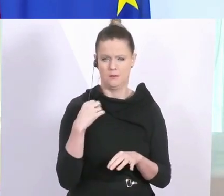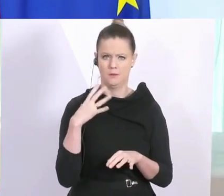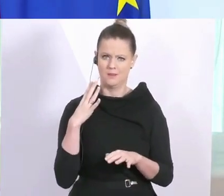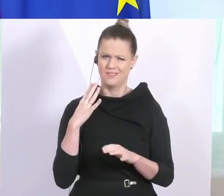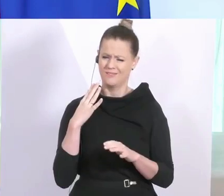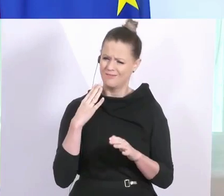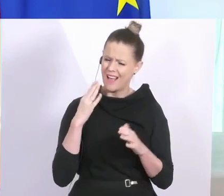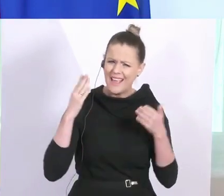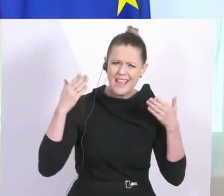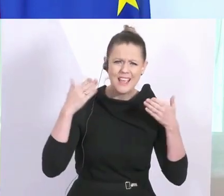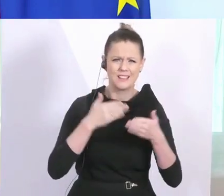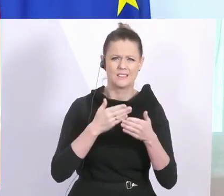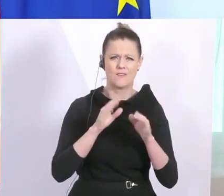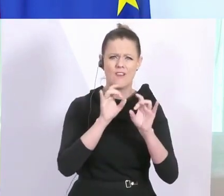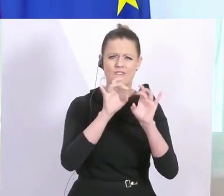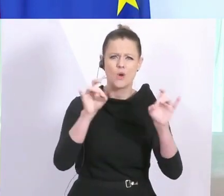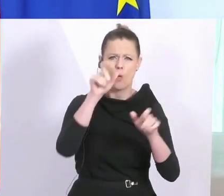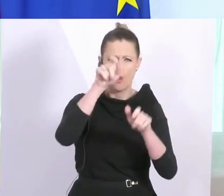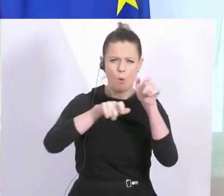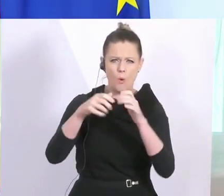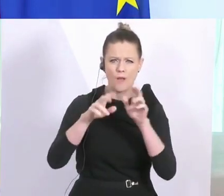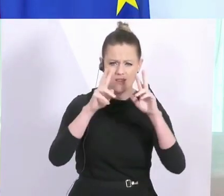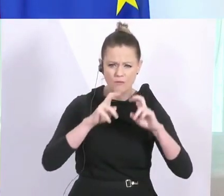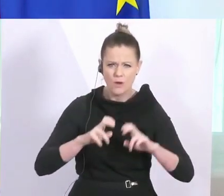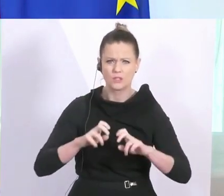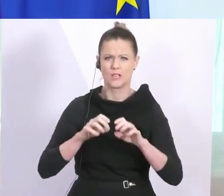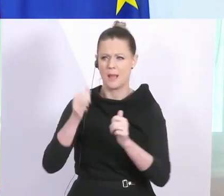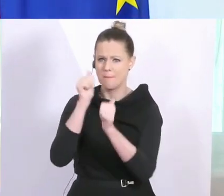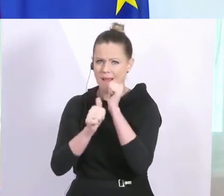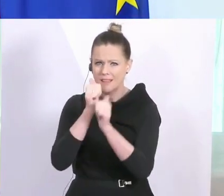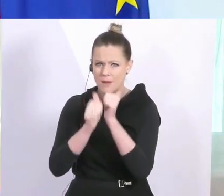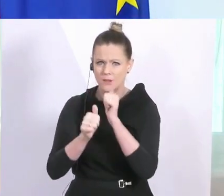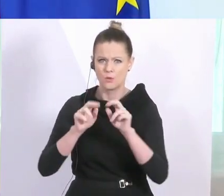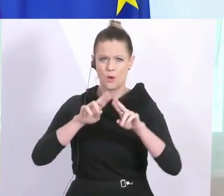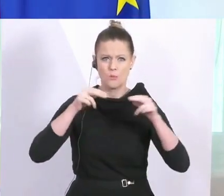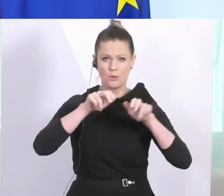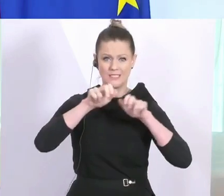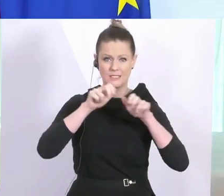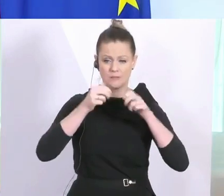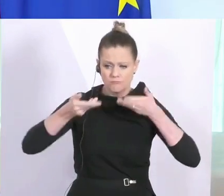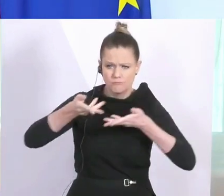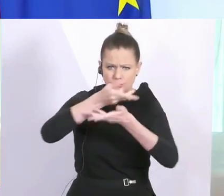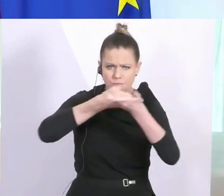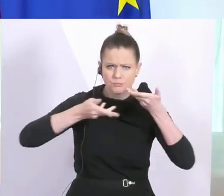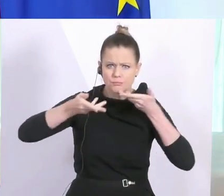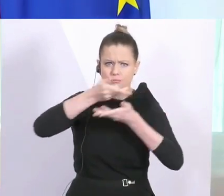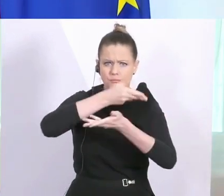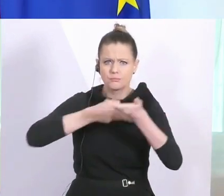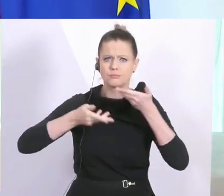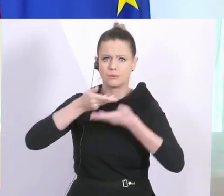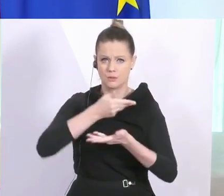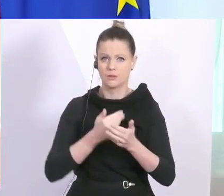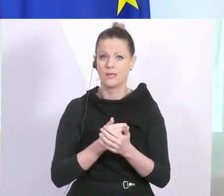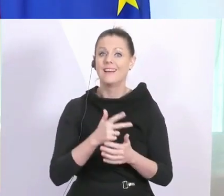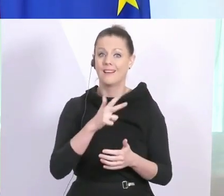Virologen, mit Mathematikern und in der Bundesregierung beraten und die Realität ist